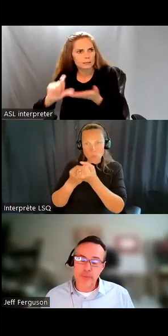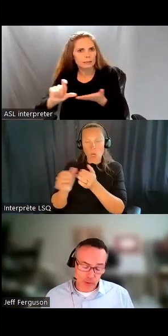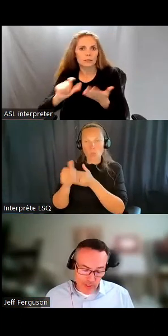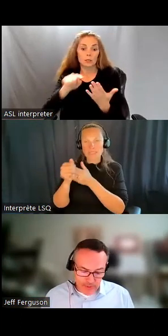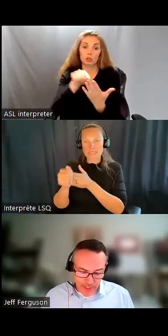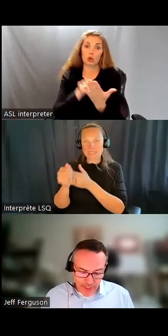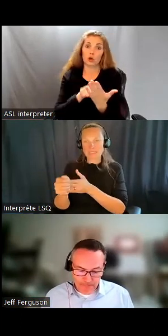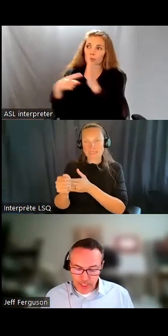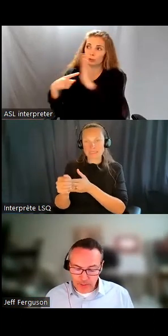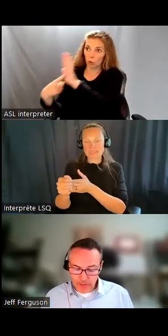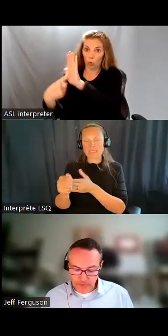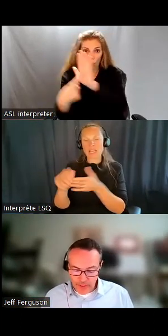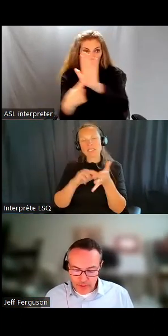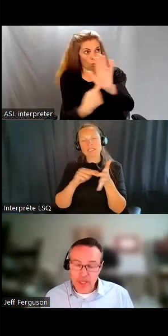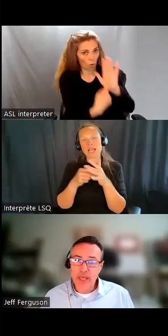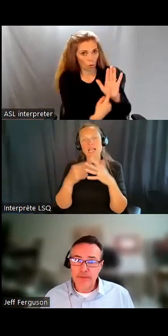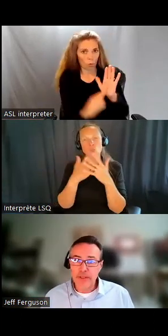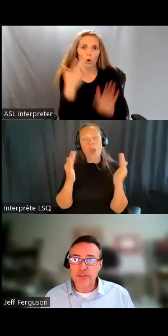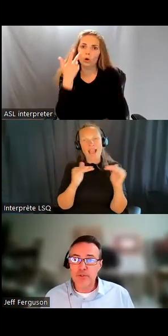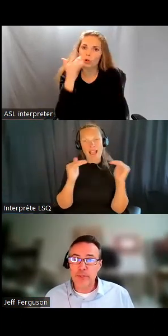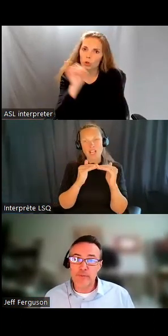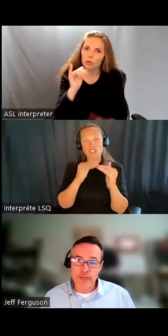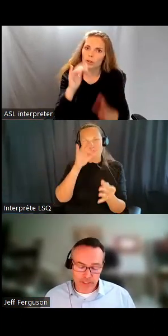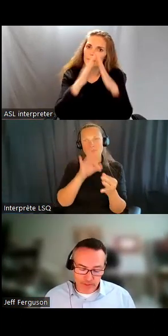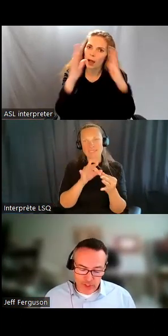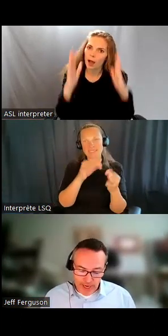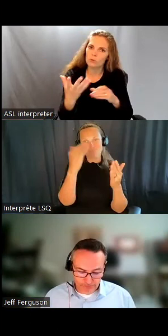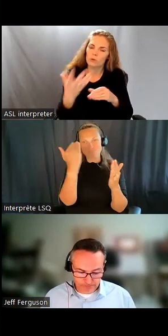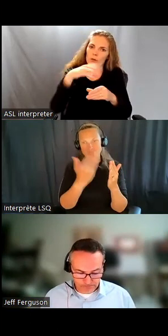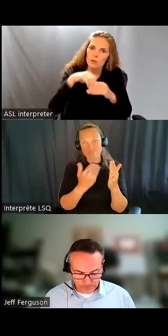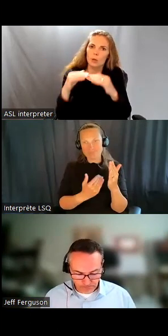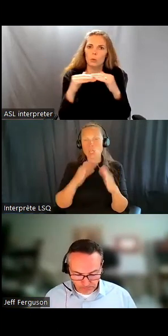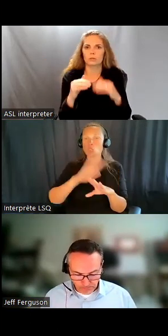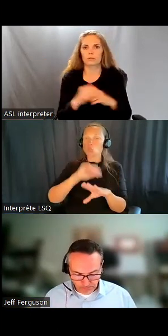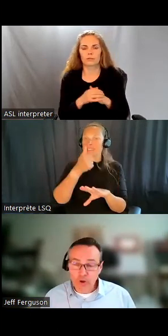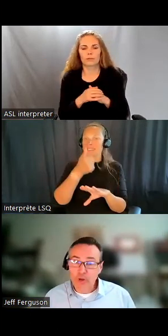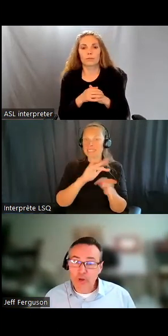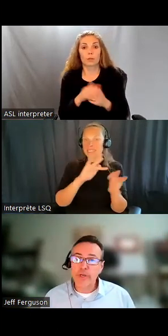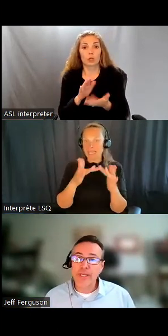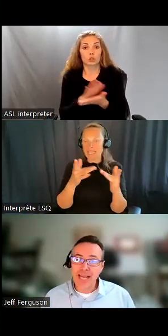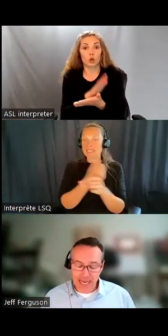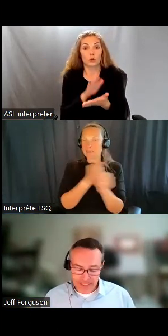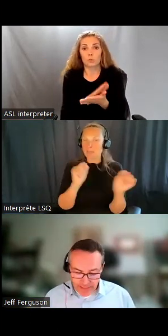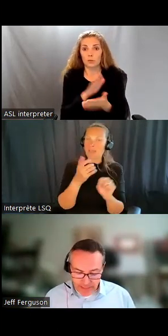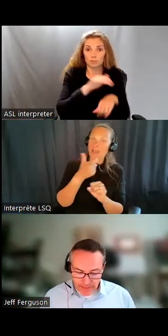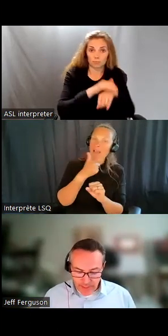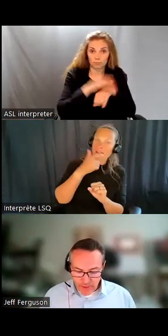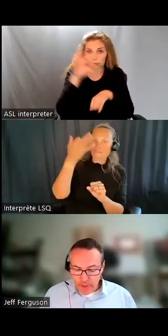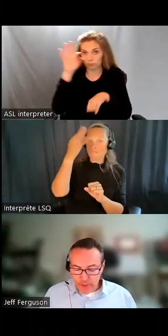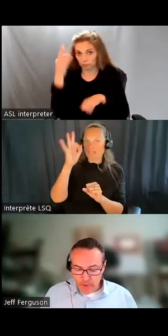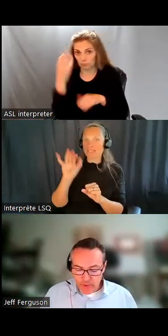qui rend le logement inclusif. Et ce document est sur notre site web en anglais et en français. Le lien sera dans la boîte de discussion.